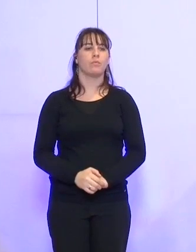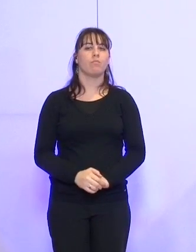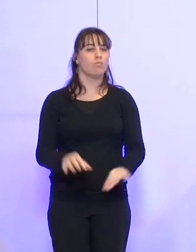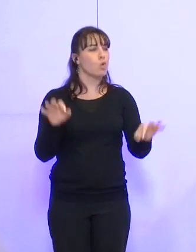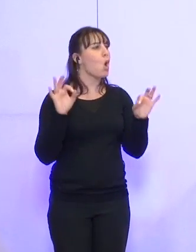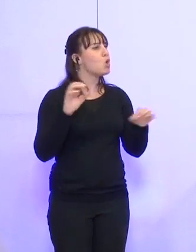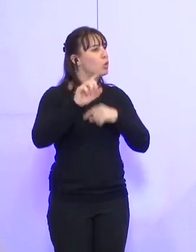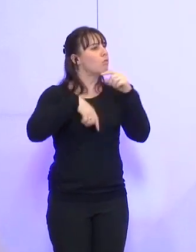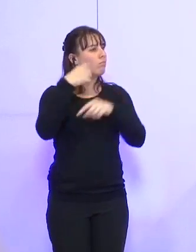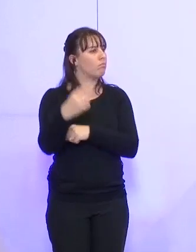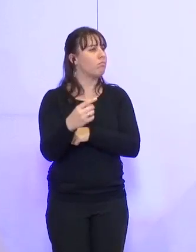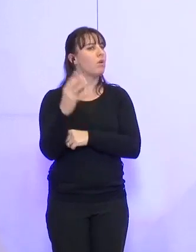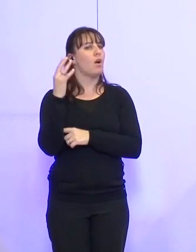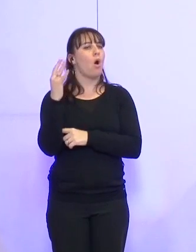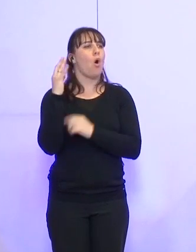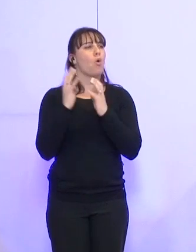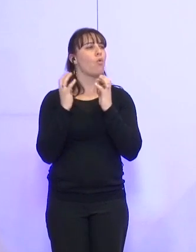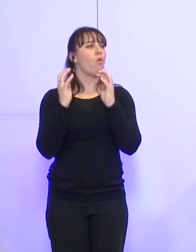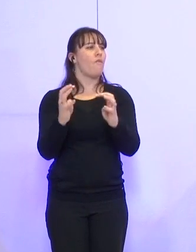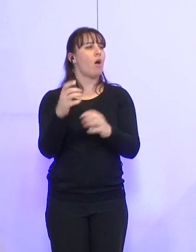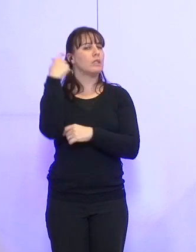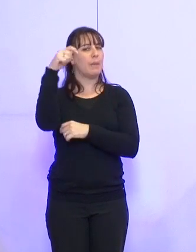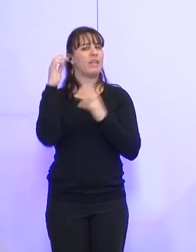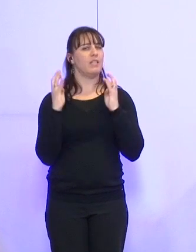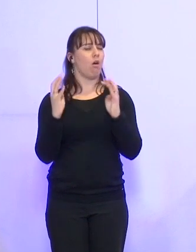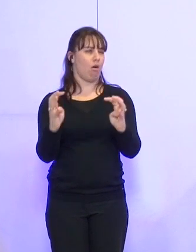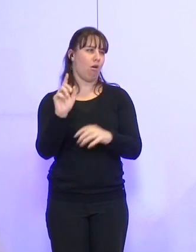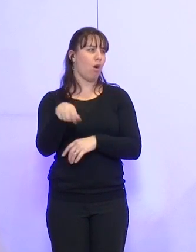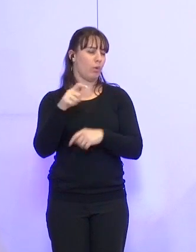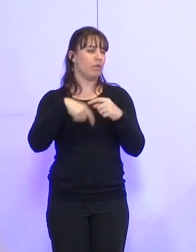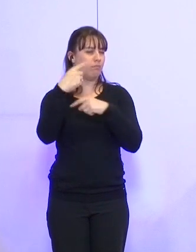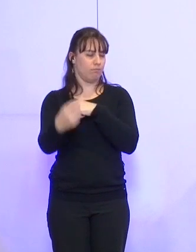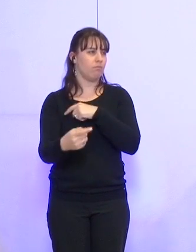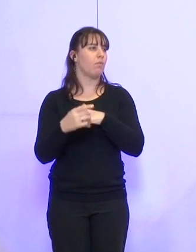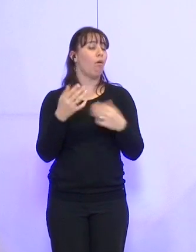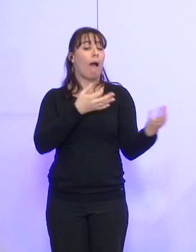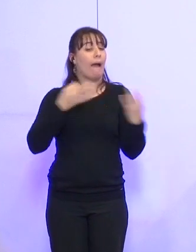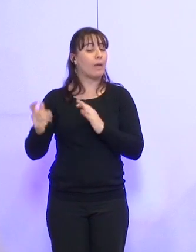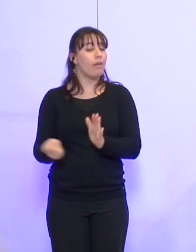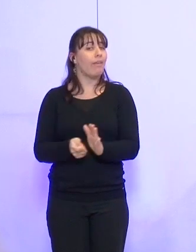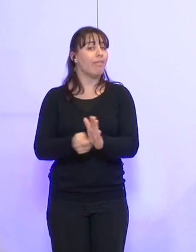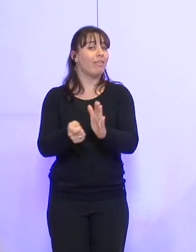Effectivement, nous pourrons en reparler en conférence des présidents. Puisque nous en avons régulièrement.